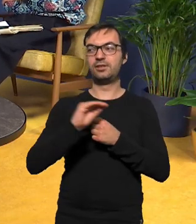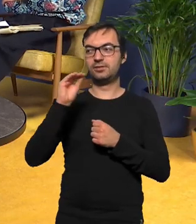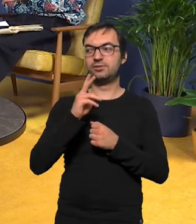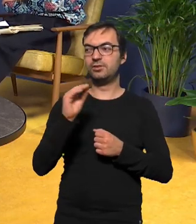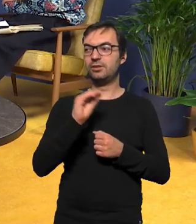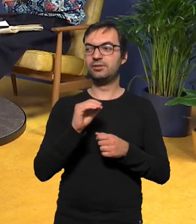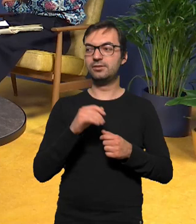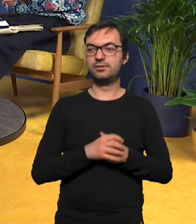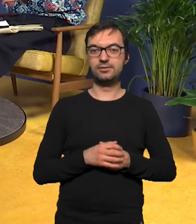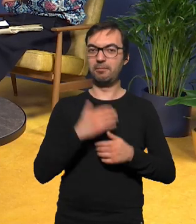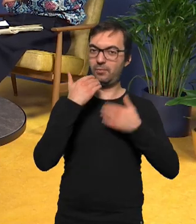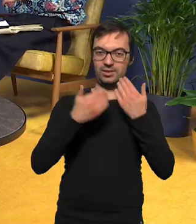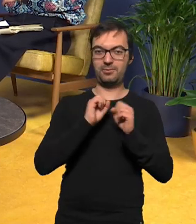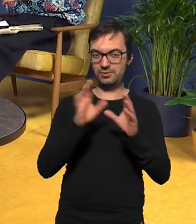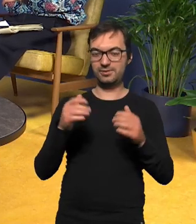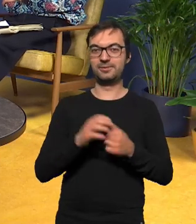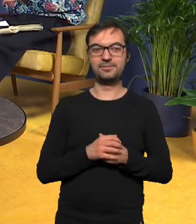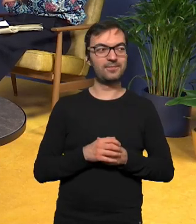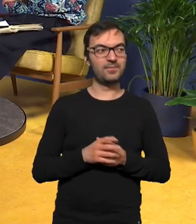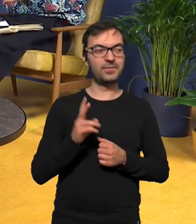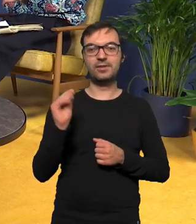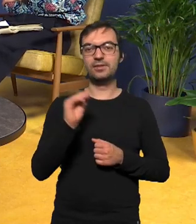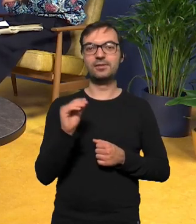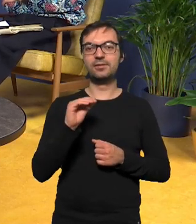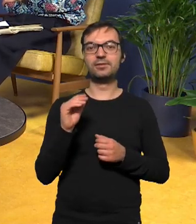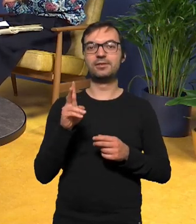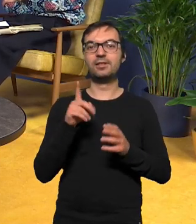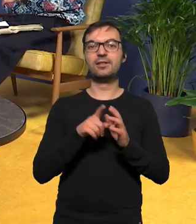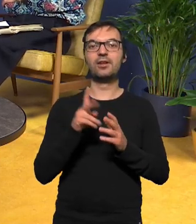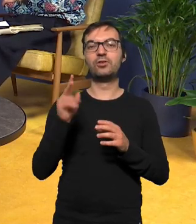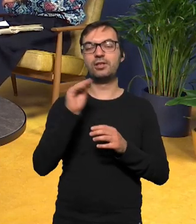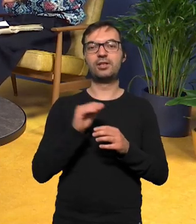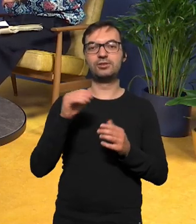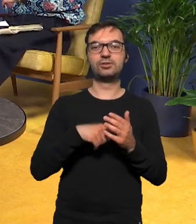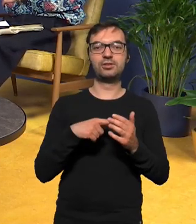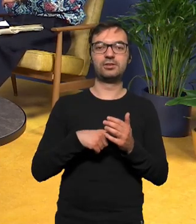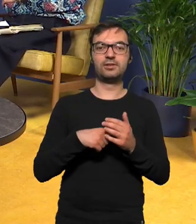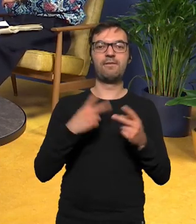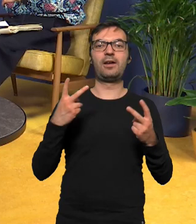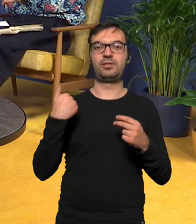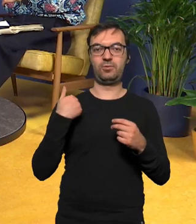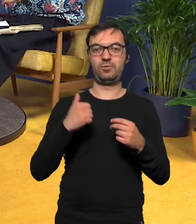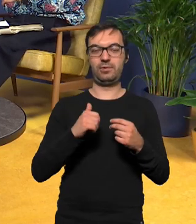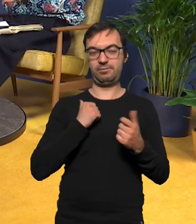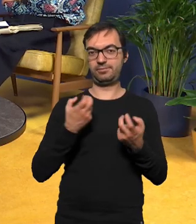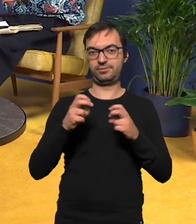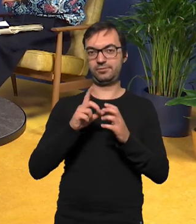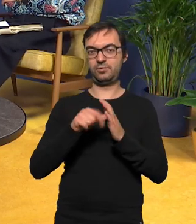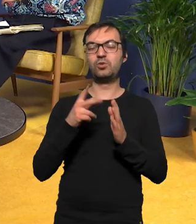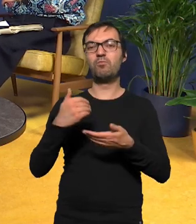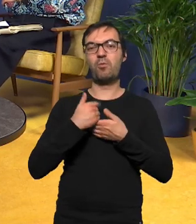wielkie pozdrowienia wielkie całusy dla Iwony kto jeszcze dla powstania tej płyty jest ważny? mmm